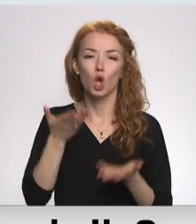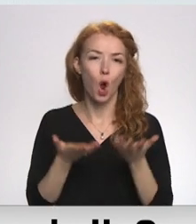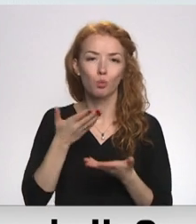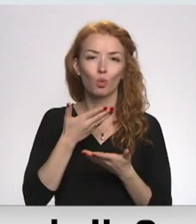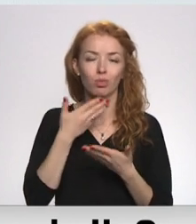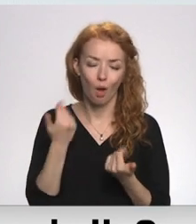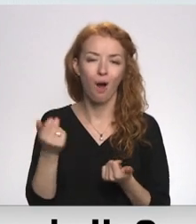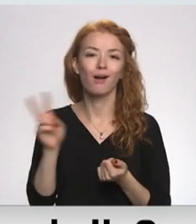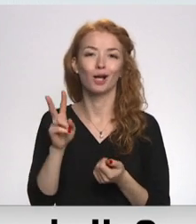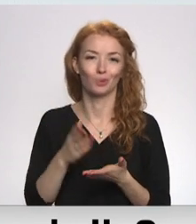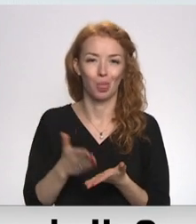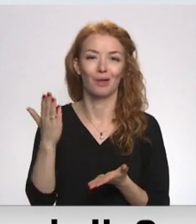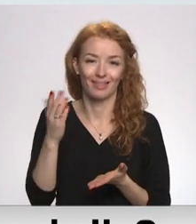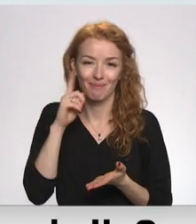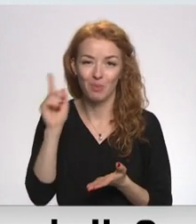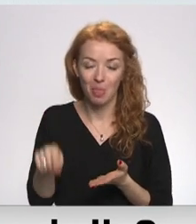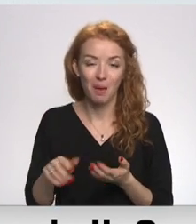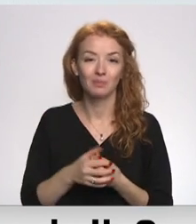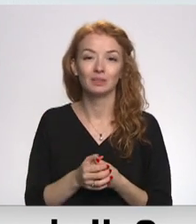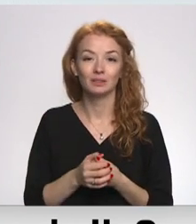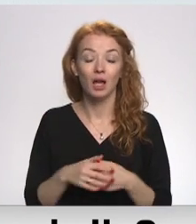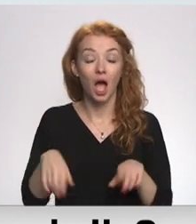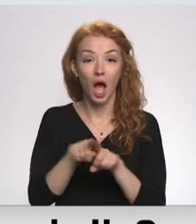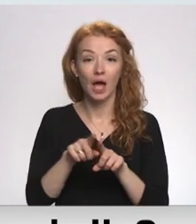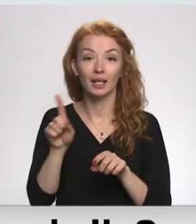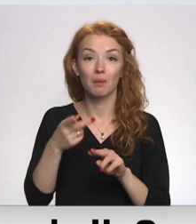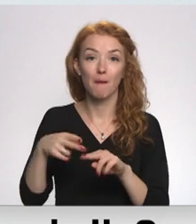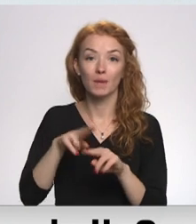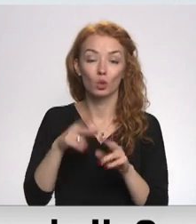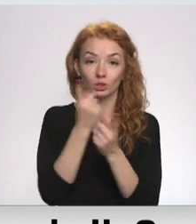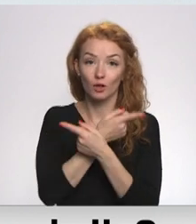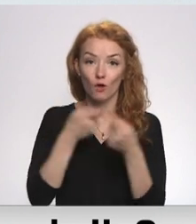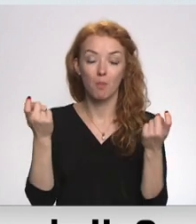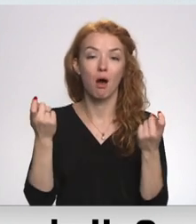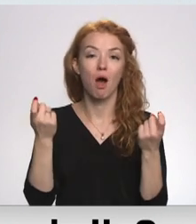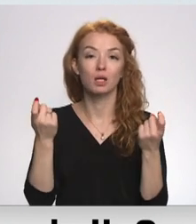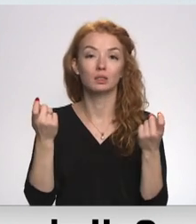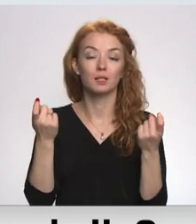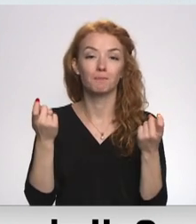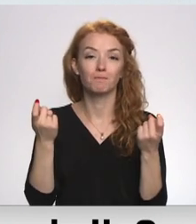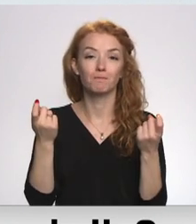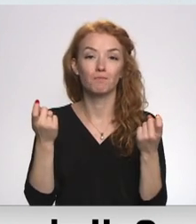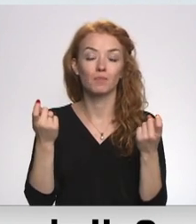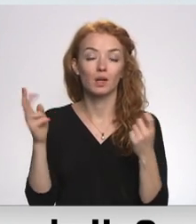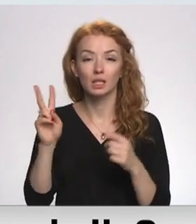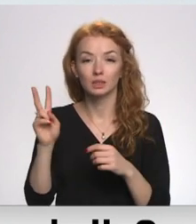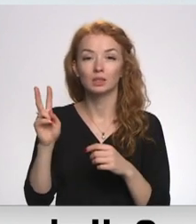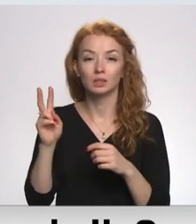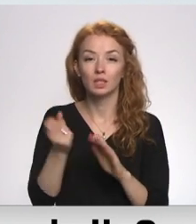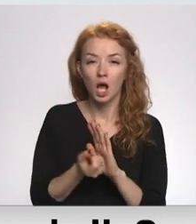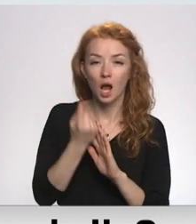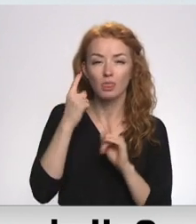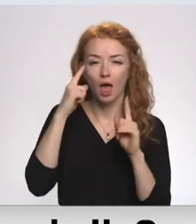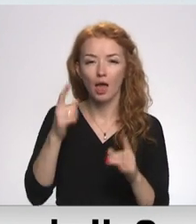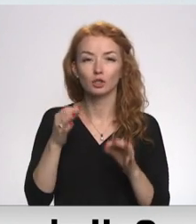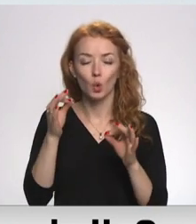kas ir noticis. Ir arī papildus informācija, kas liek domāt diezgan skaidri